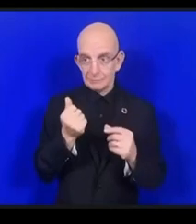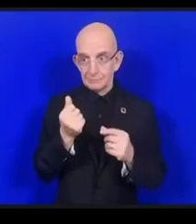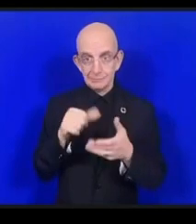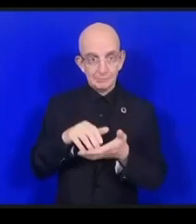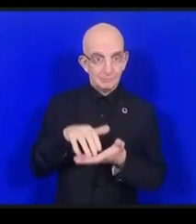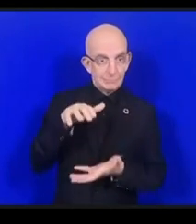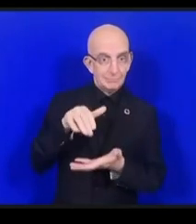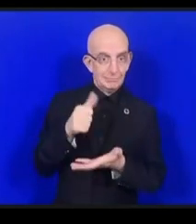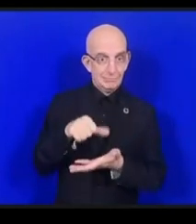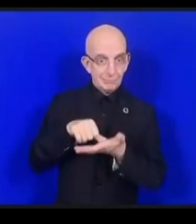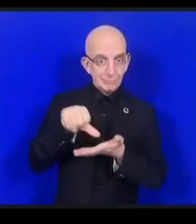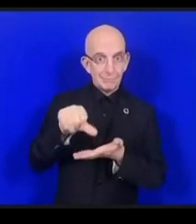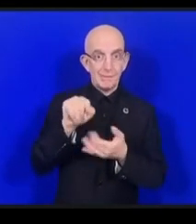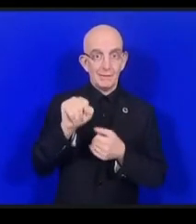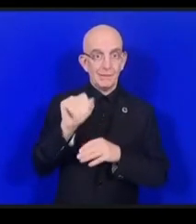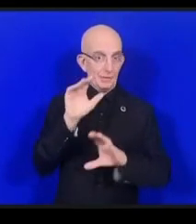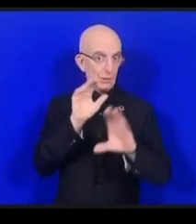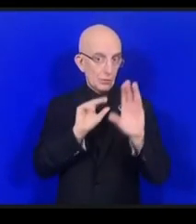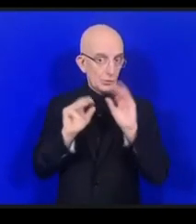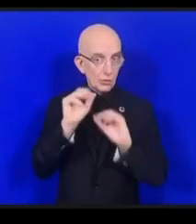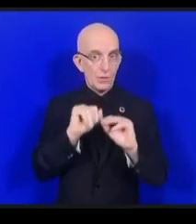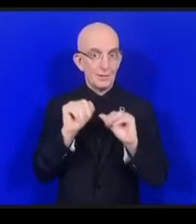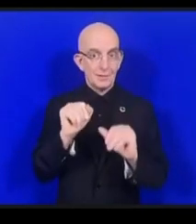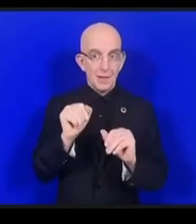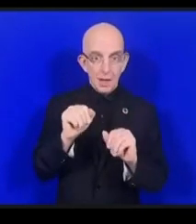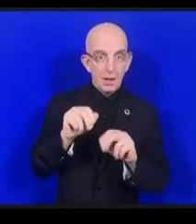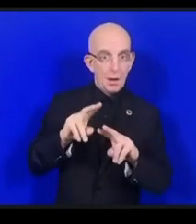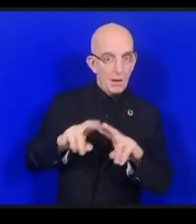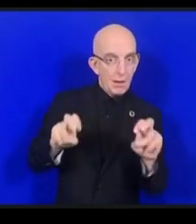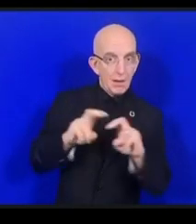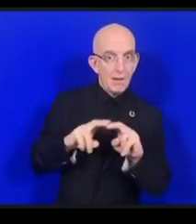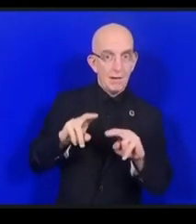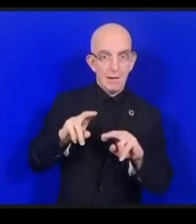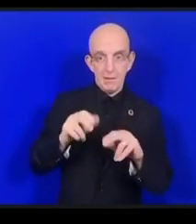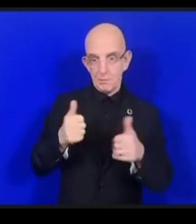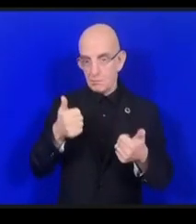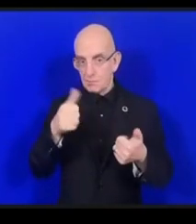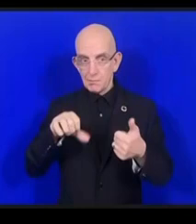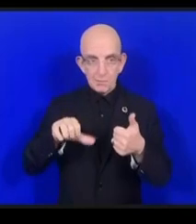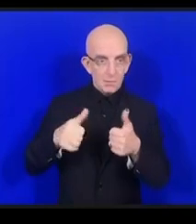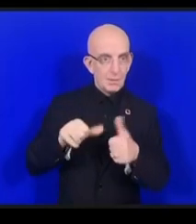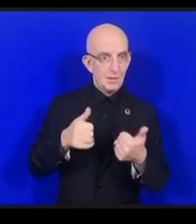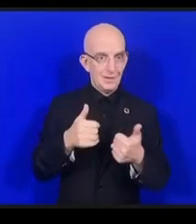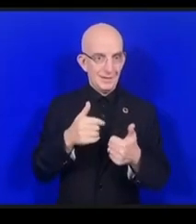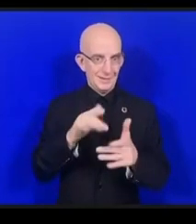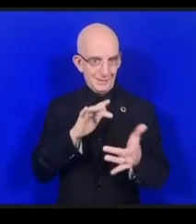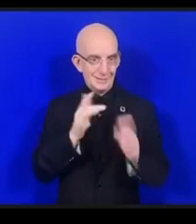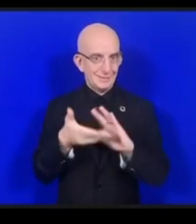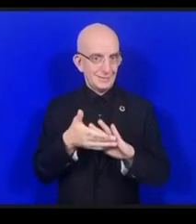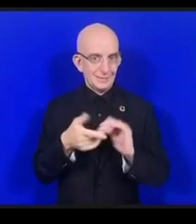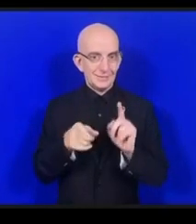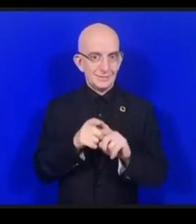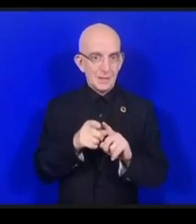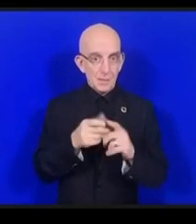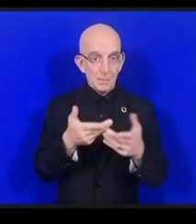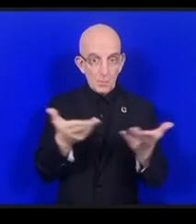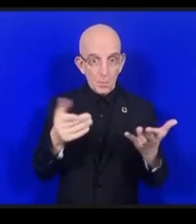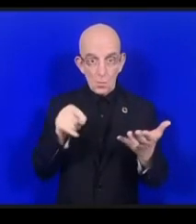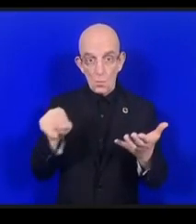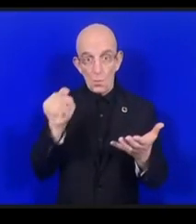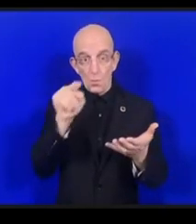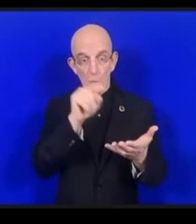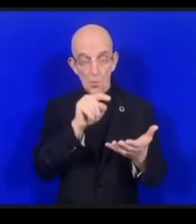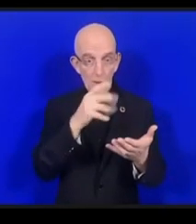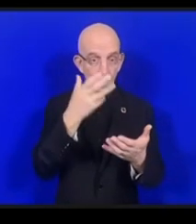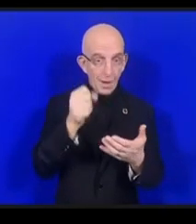besoin de trouver une certaine stabilité dans notre apprentissage dans certaines régions l'Internet n'est pas disponible